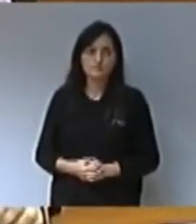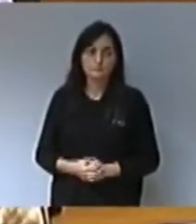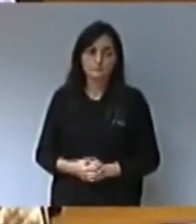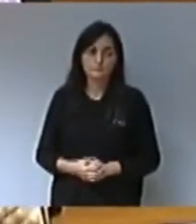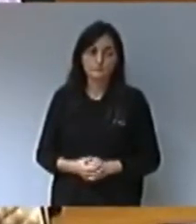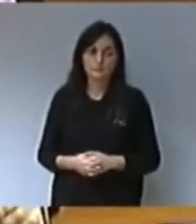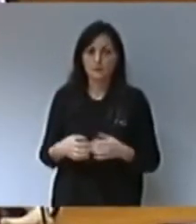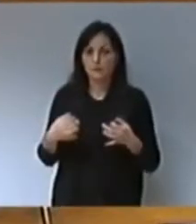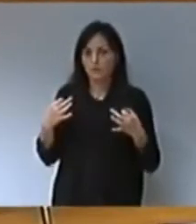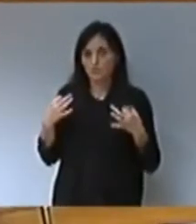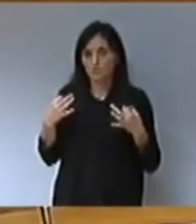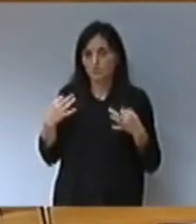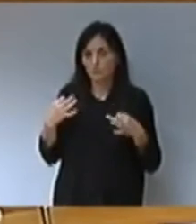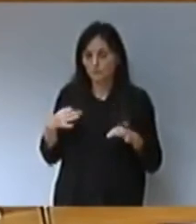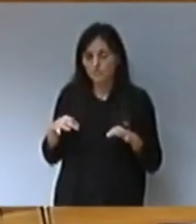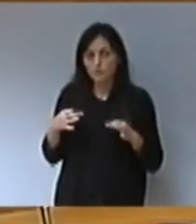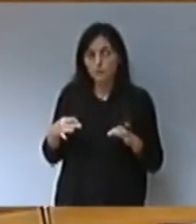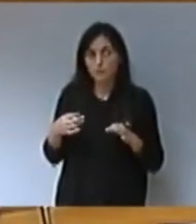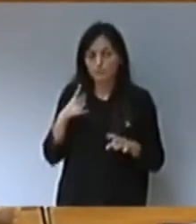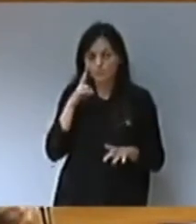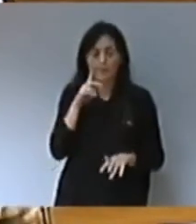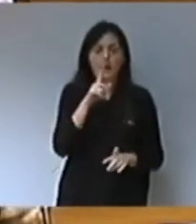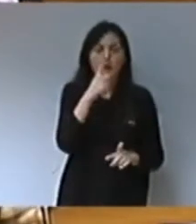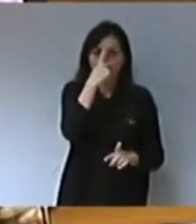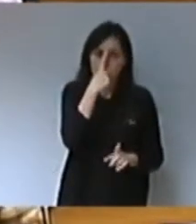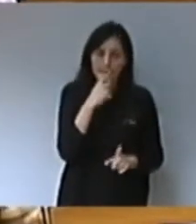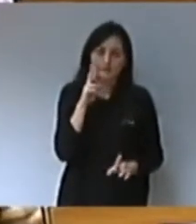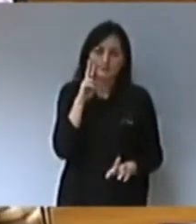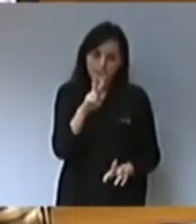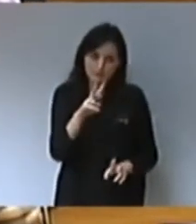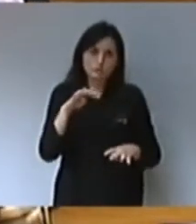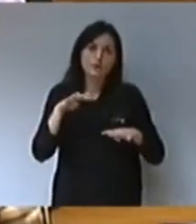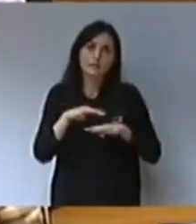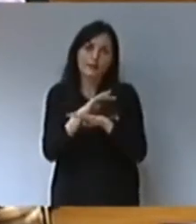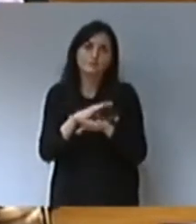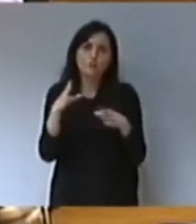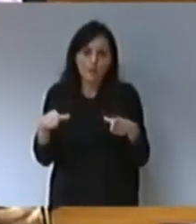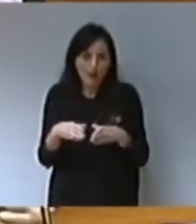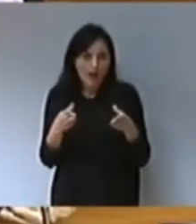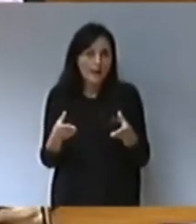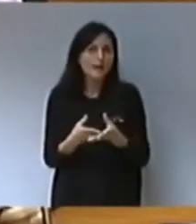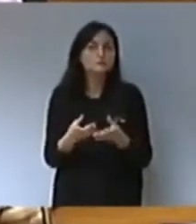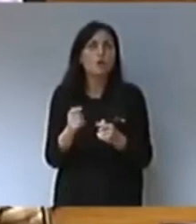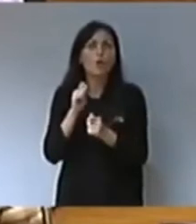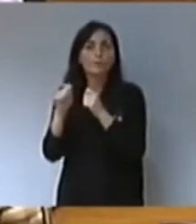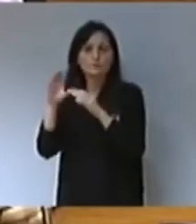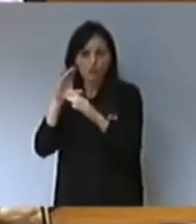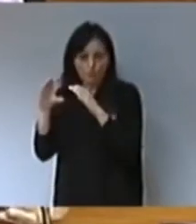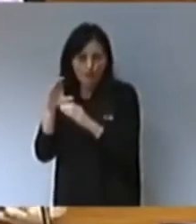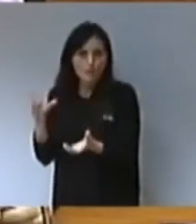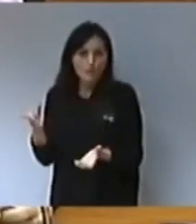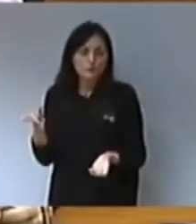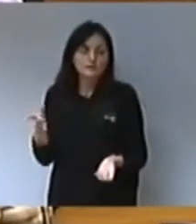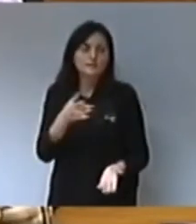Evidentment, per a poder determinar, perquè encara que veiem les imatges tant en xarxes socials com en els mitjans de comunicació,